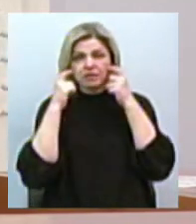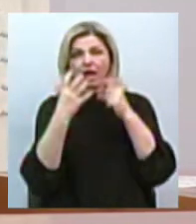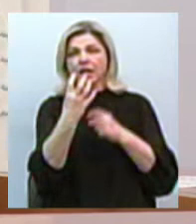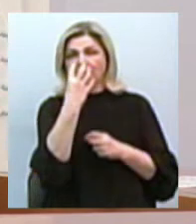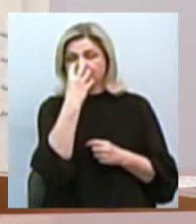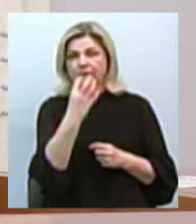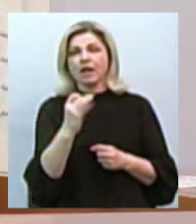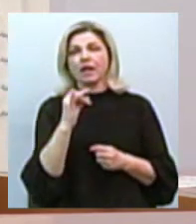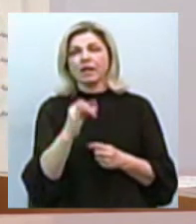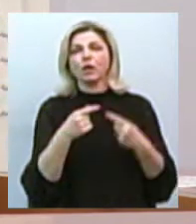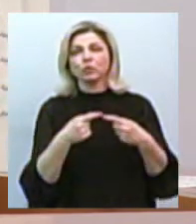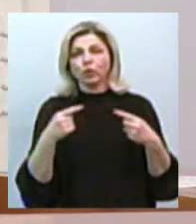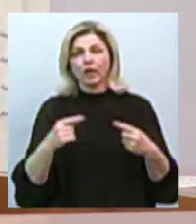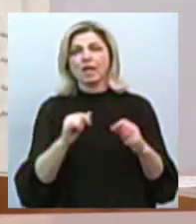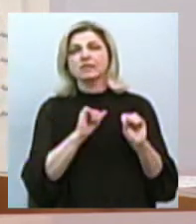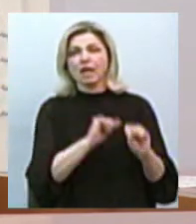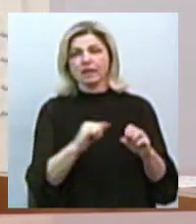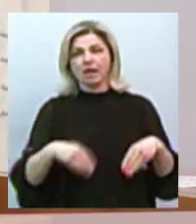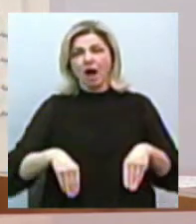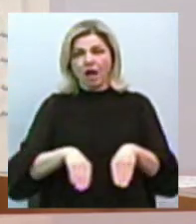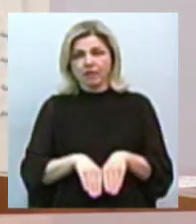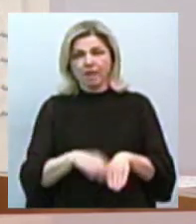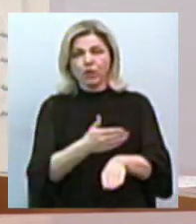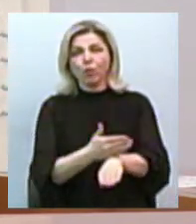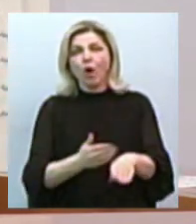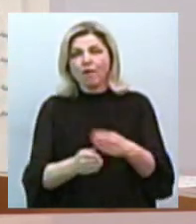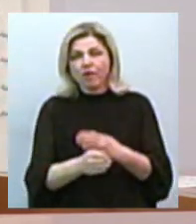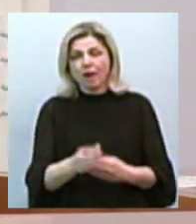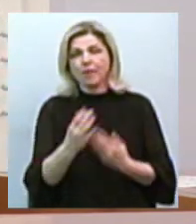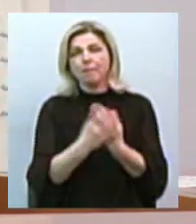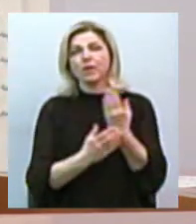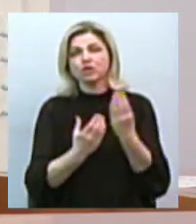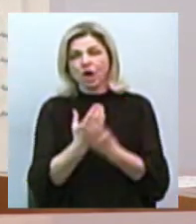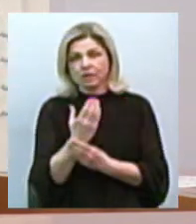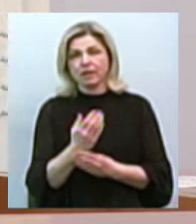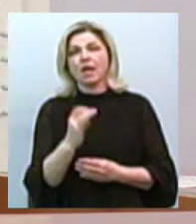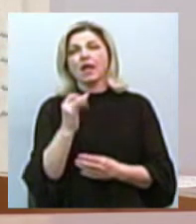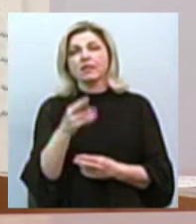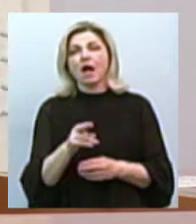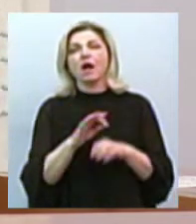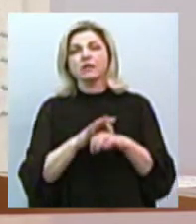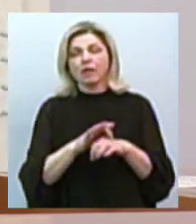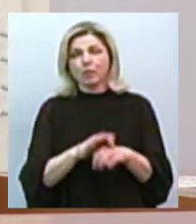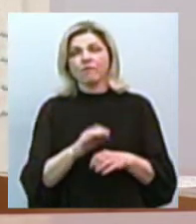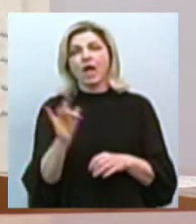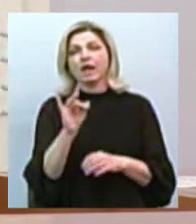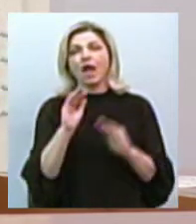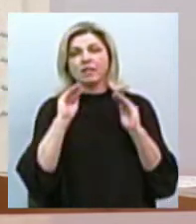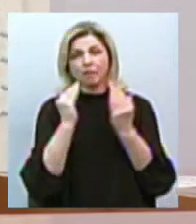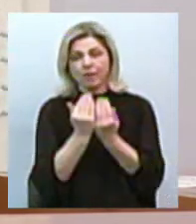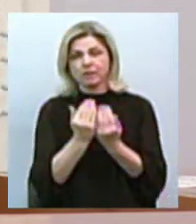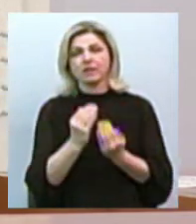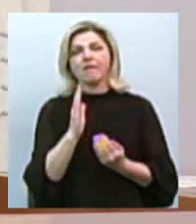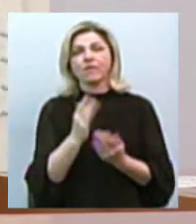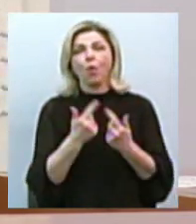нестериляційний ізоляційний захисний халат з довгими рукавами, перчатки з довгими маджетами. Для проведення реанімаційних заходів в відділеннях